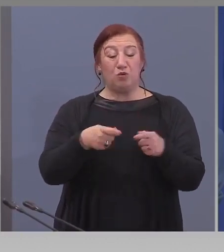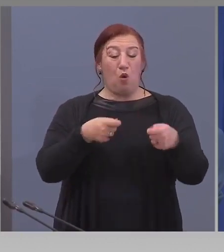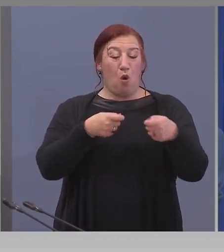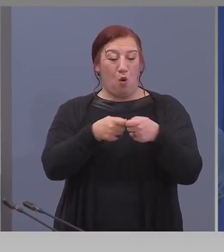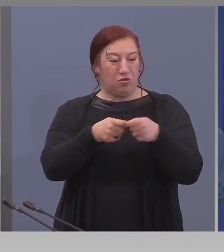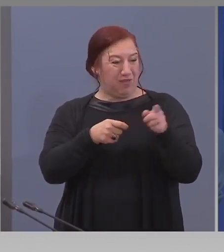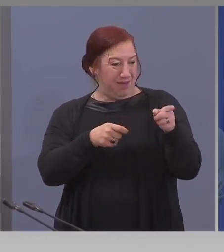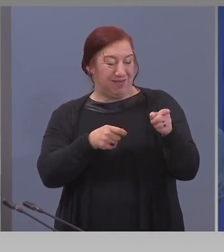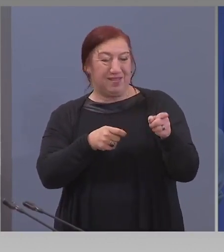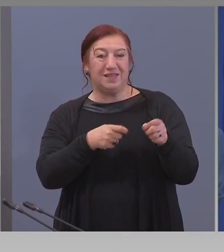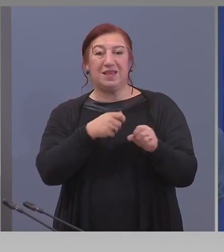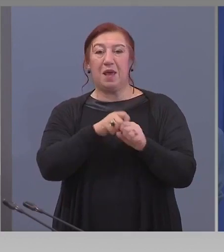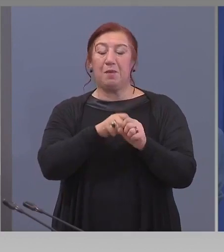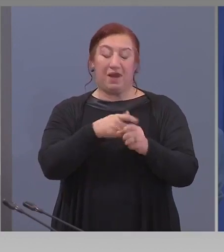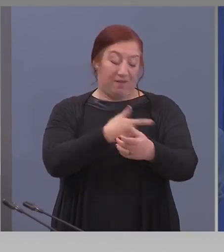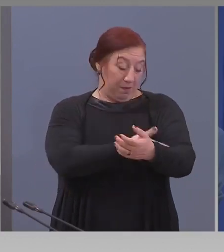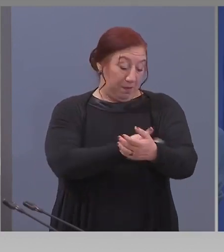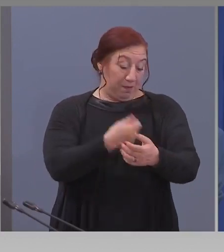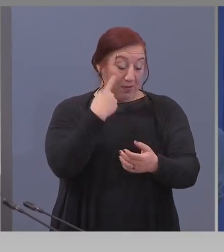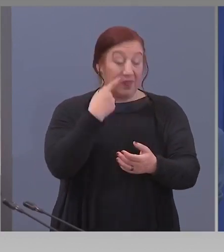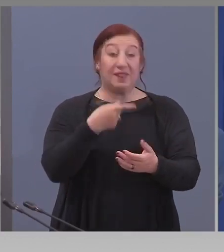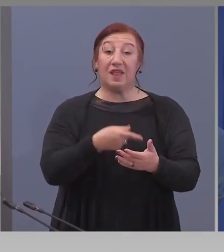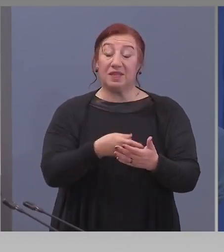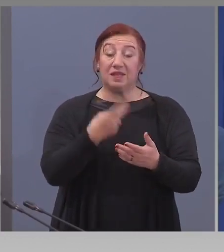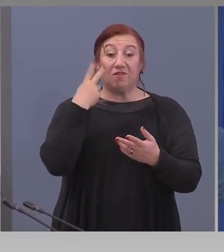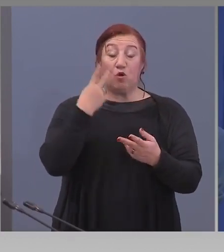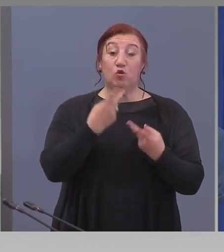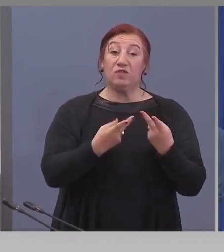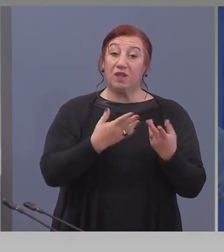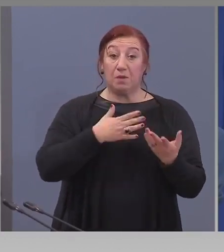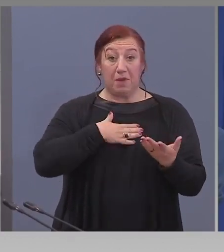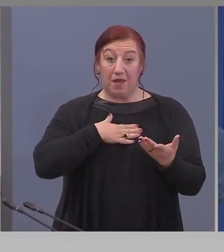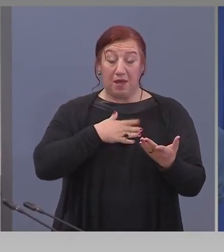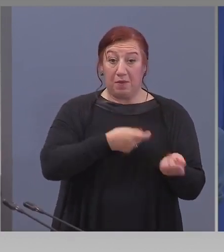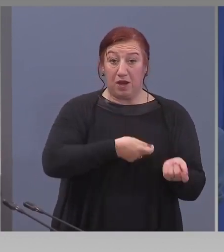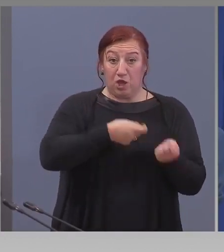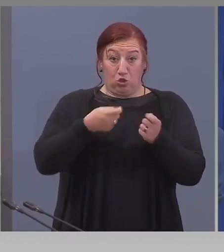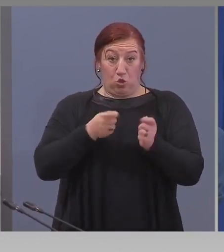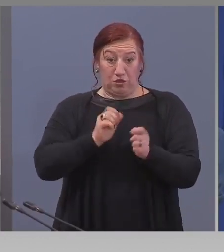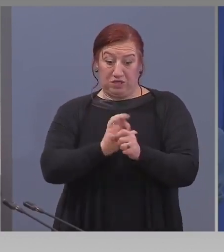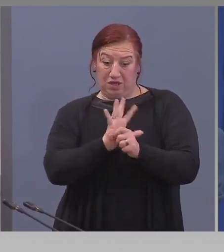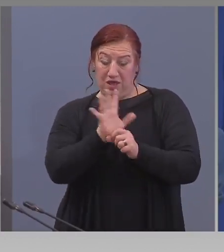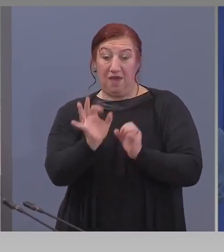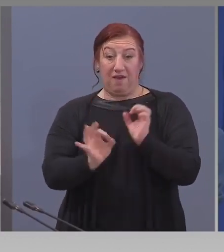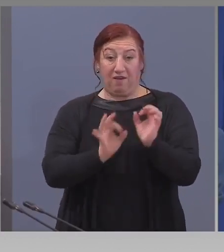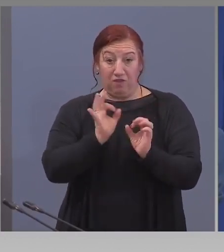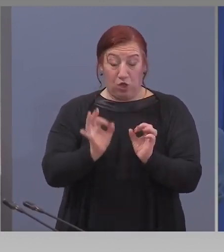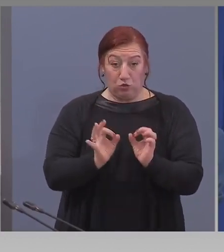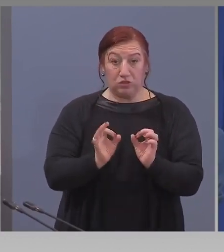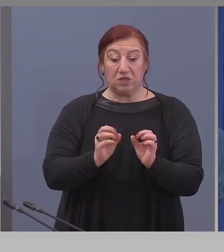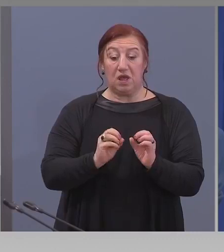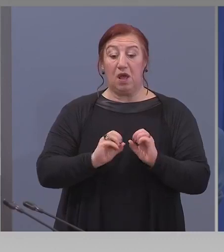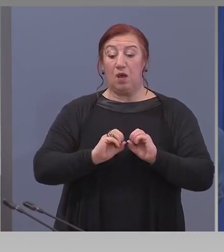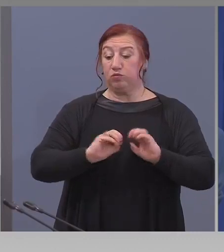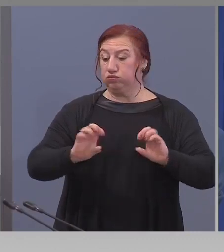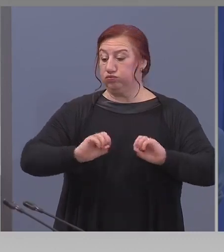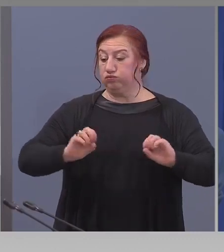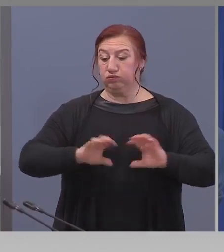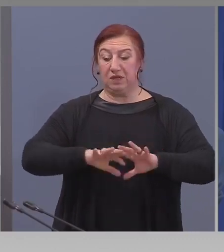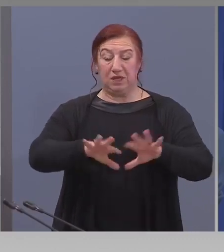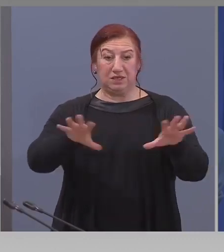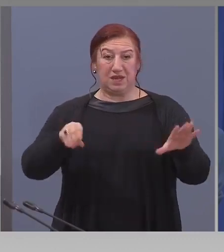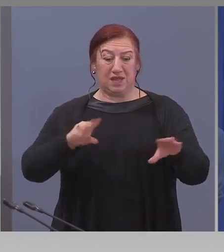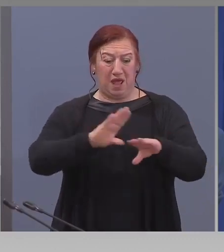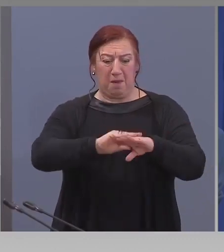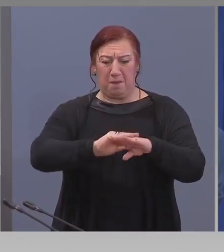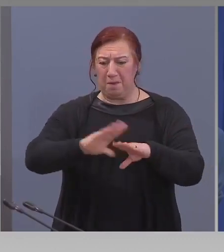тест, с който се открива отделянето на вируса в околната среда, какъвто е референтният тест